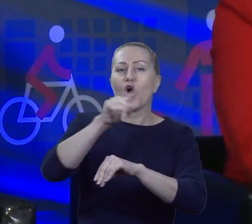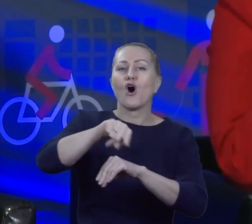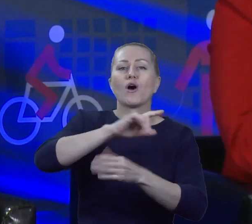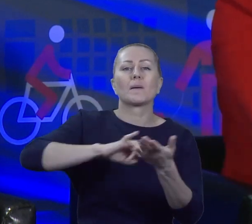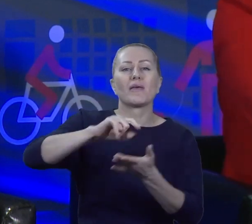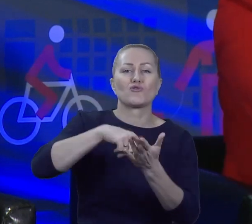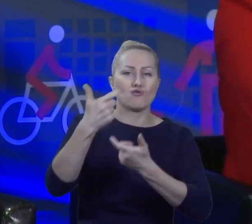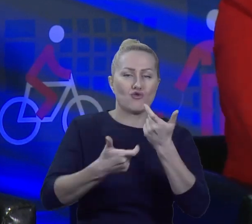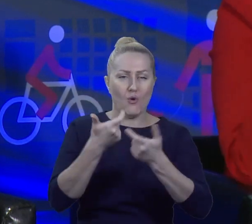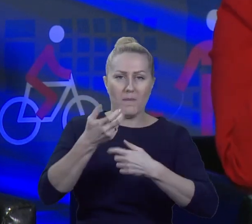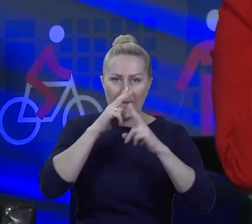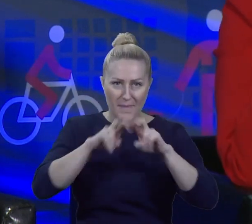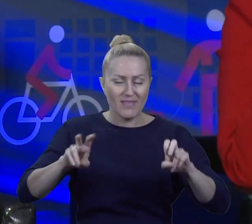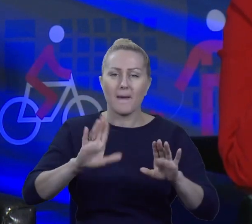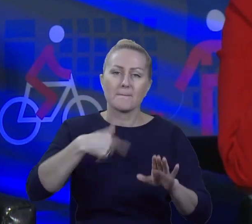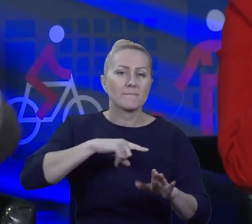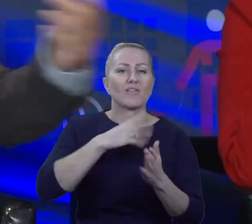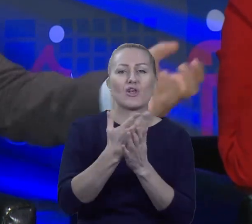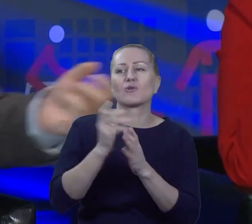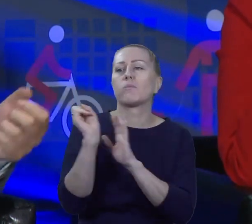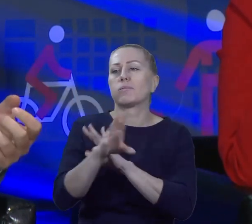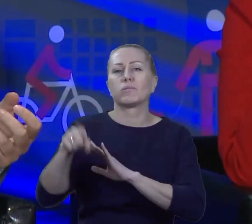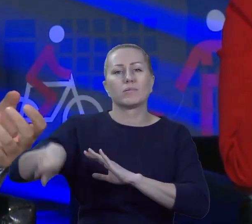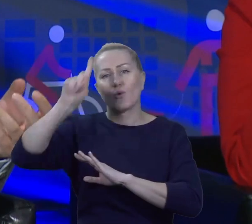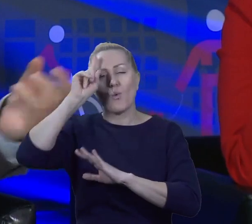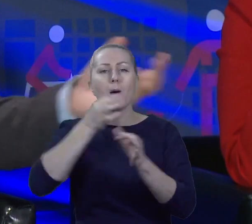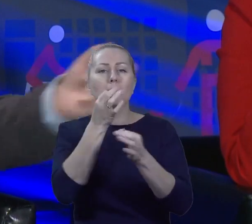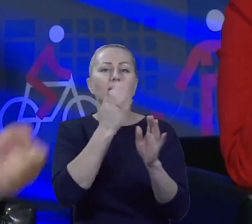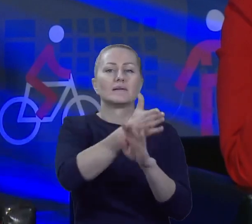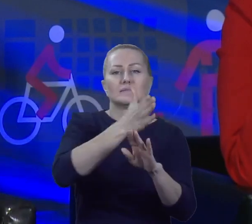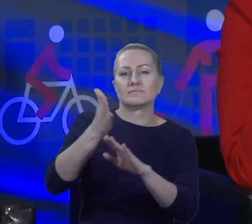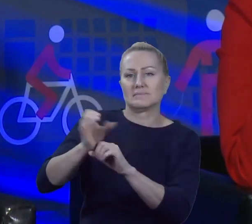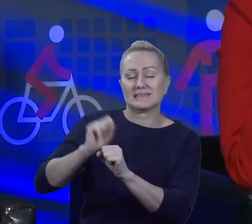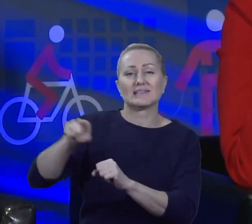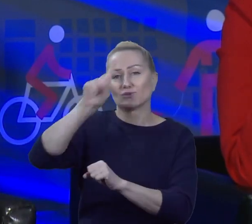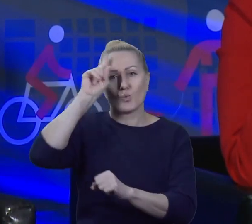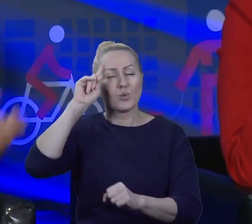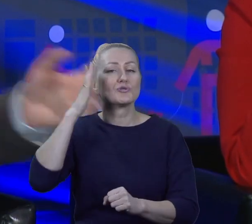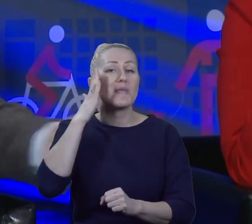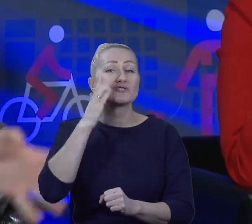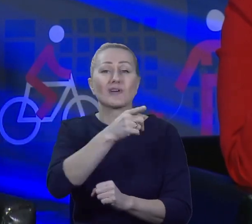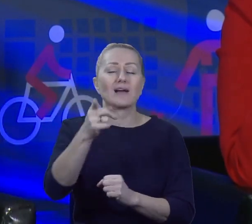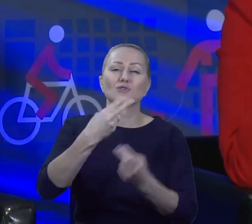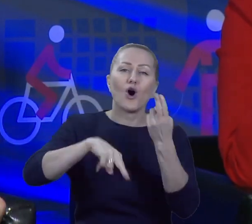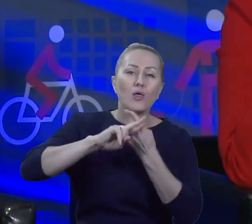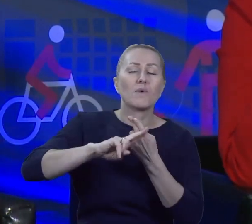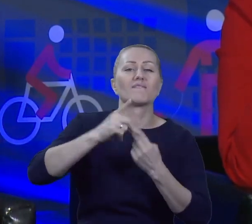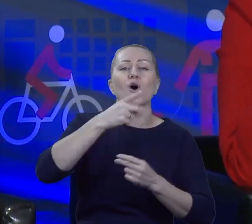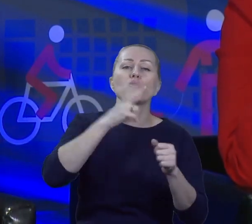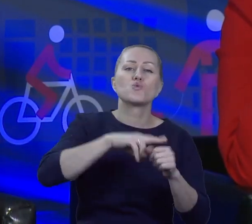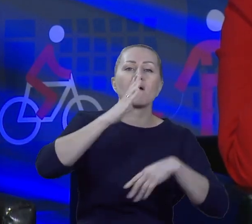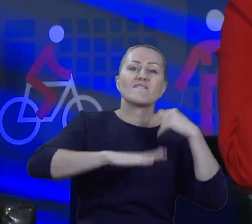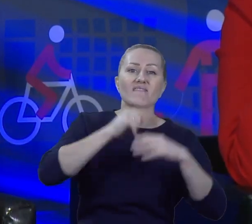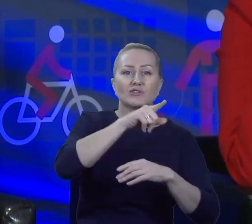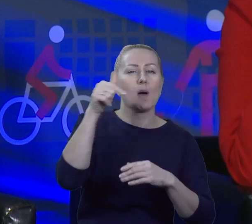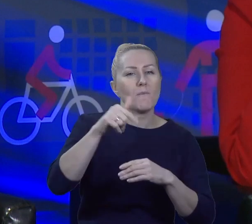badania, tylko puszczamy ankieterów i od mieszkańców dostajemy informacje, które inwestycje powinny być